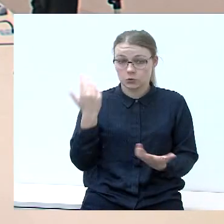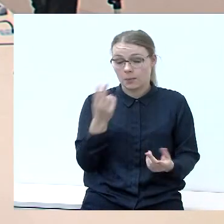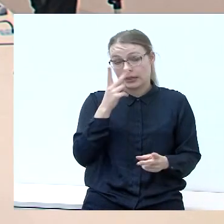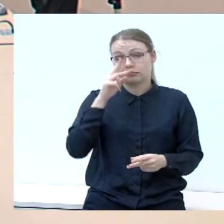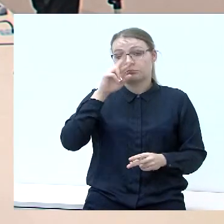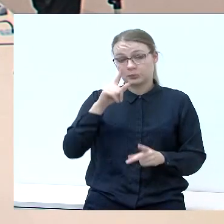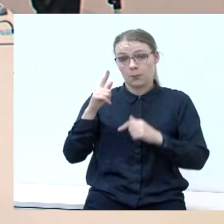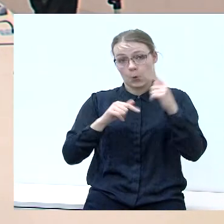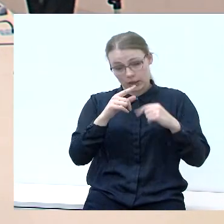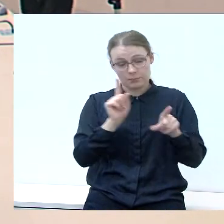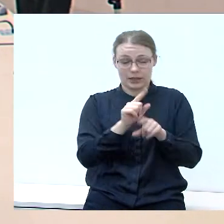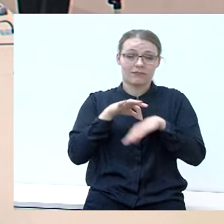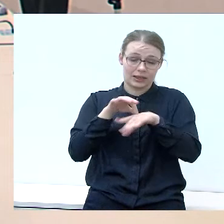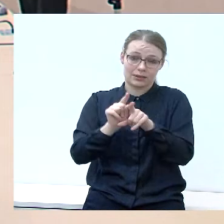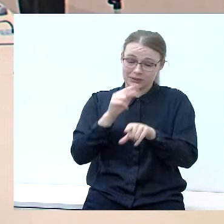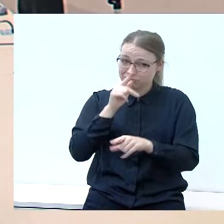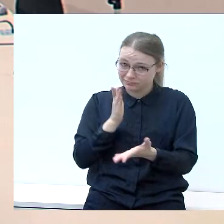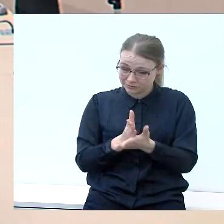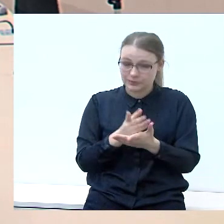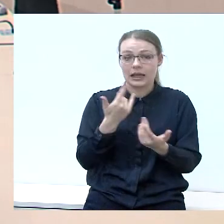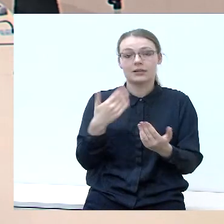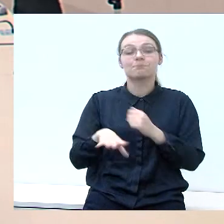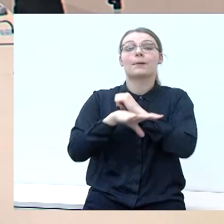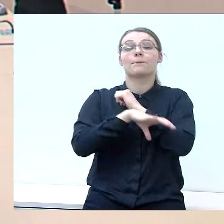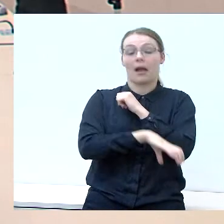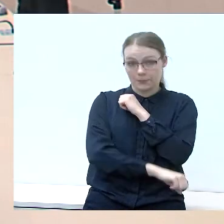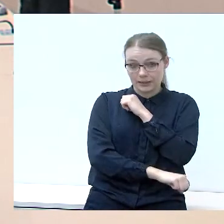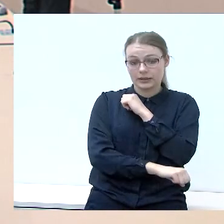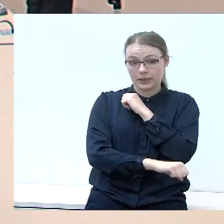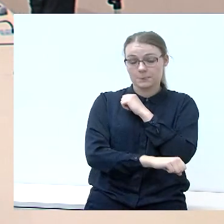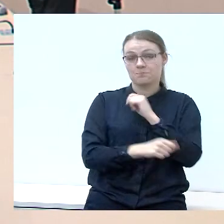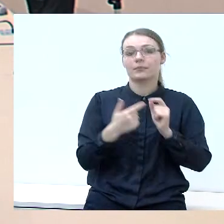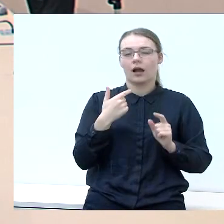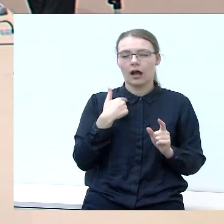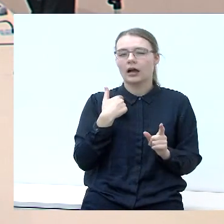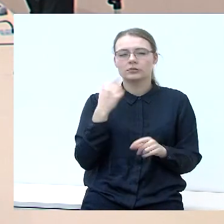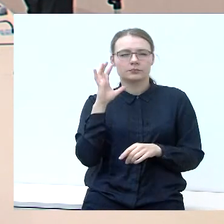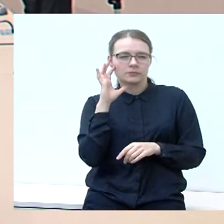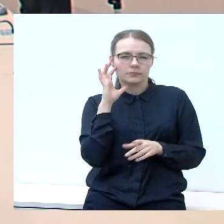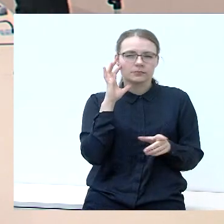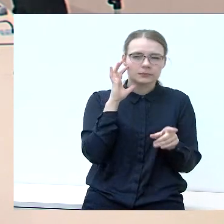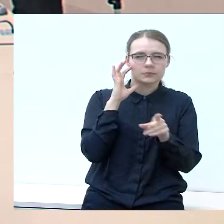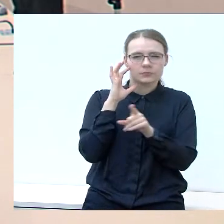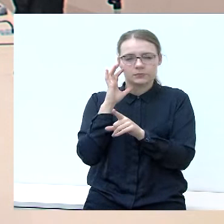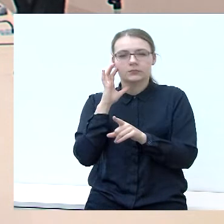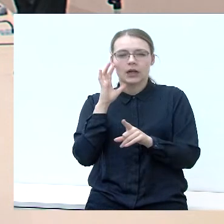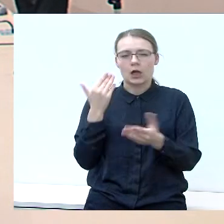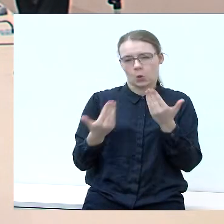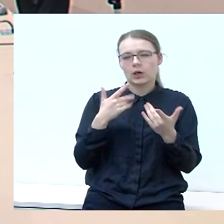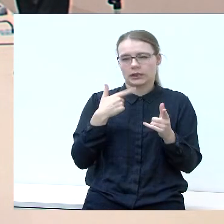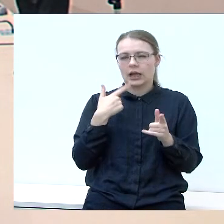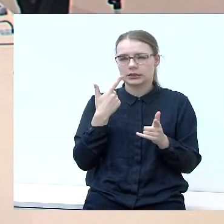politikai, bet ir vidantieji. Ir pabaigai, aš klausiau, iš tikrųjų atrodo, gal, kad tarpais, ir neklausau,